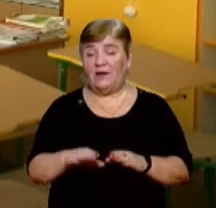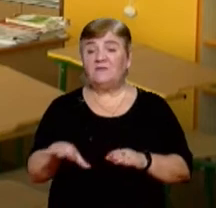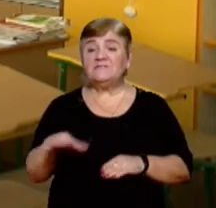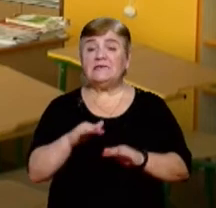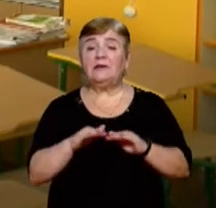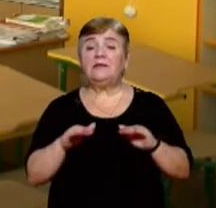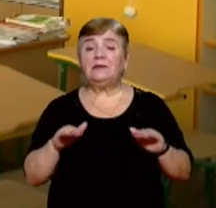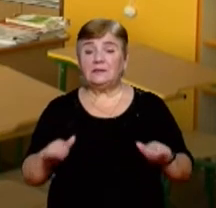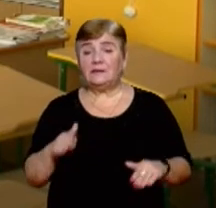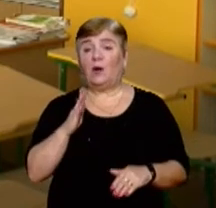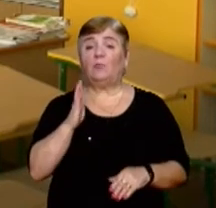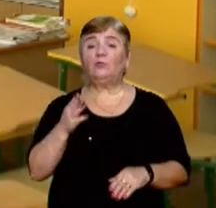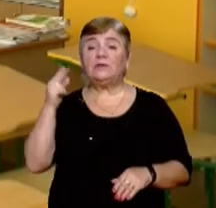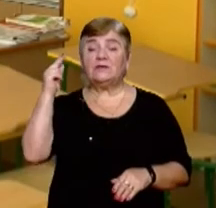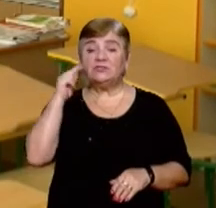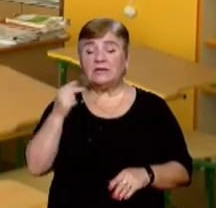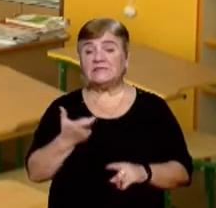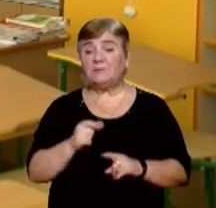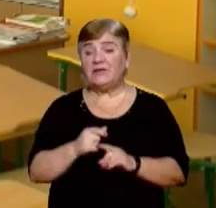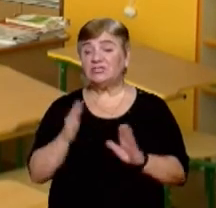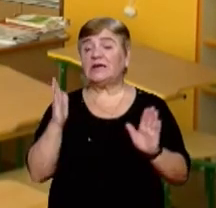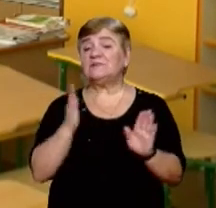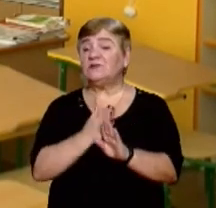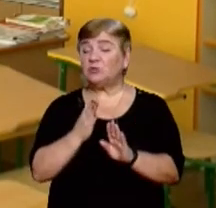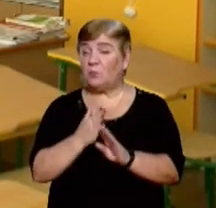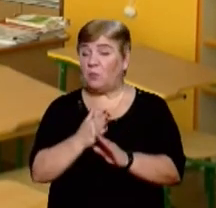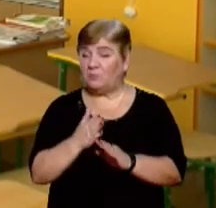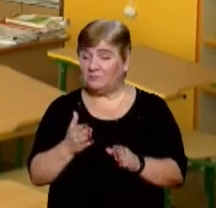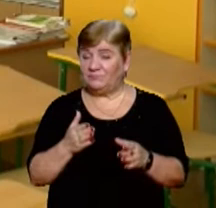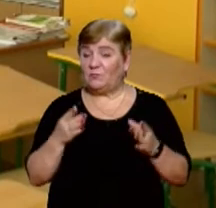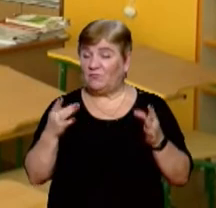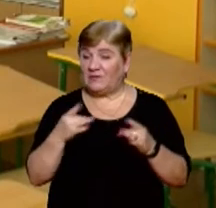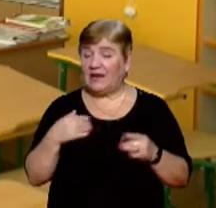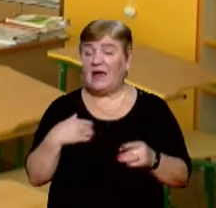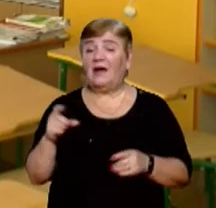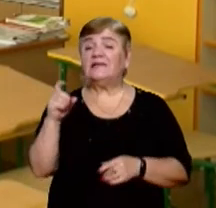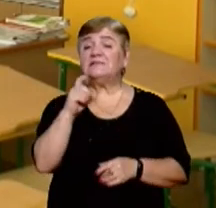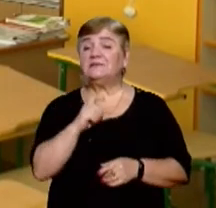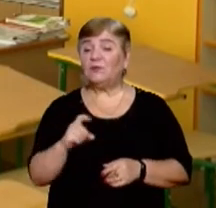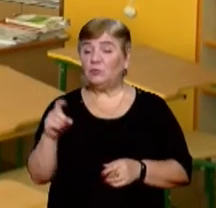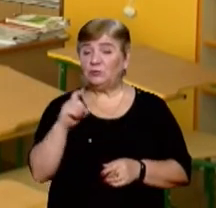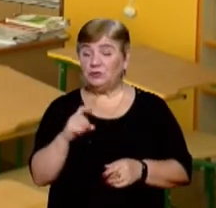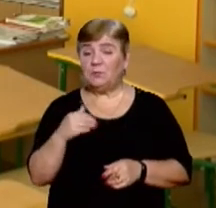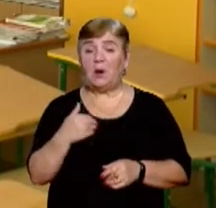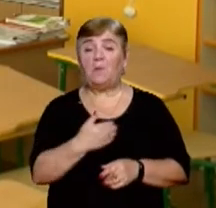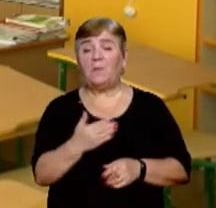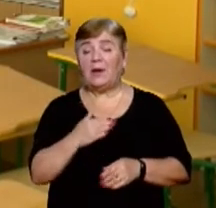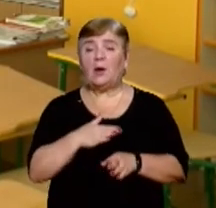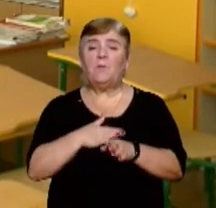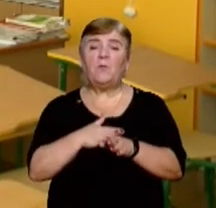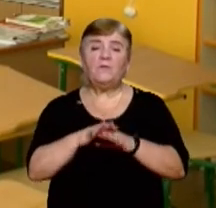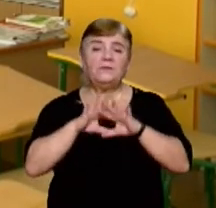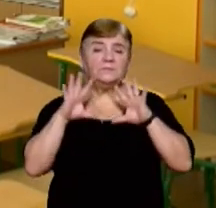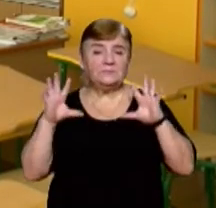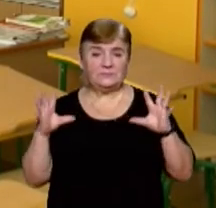всі дітки будуть навчатися більше на свіжому повітрі, дезінфікуючими засобами ми в повній